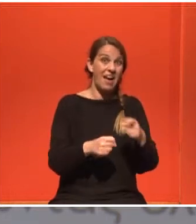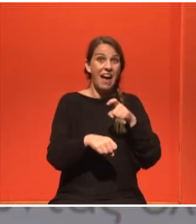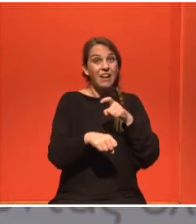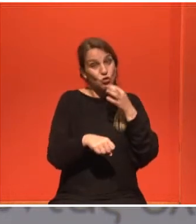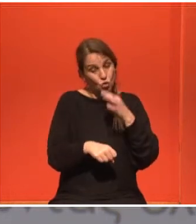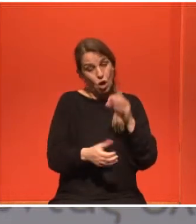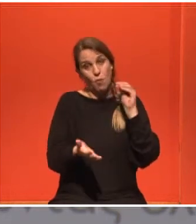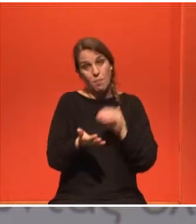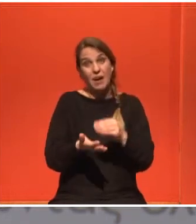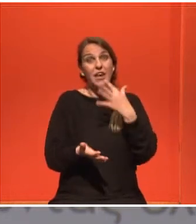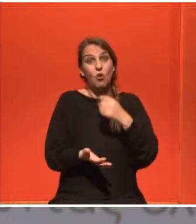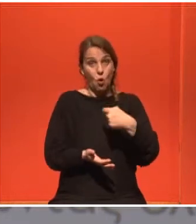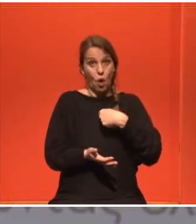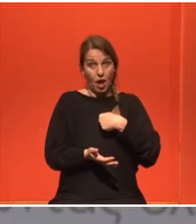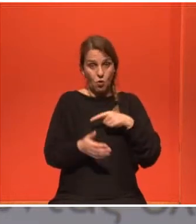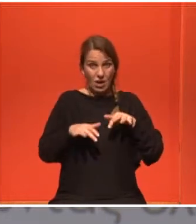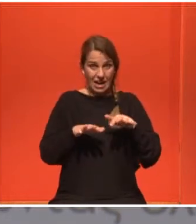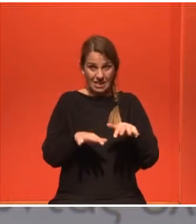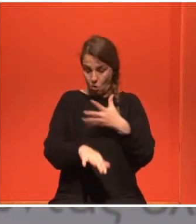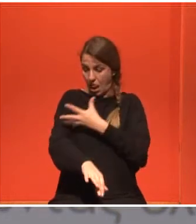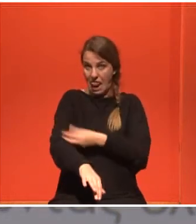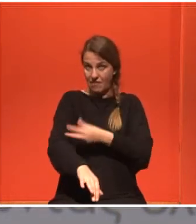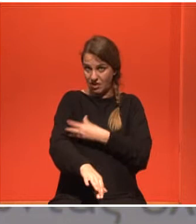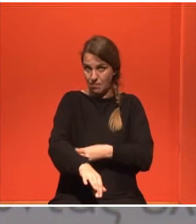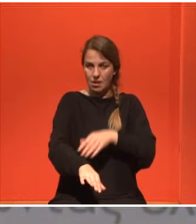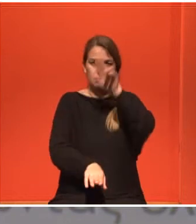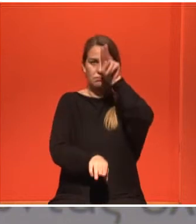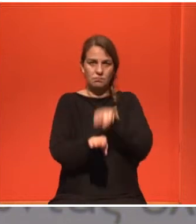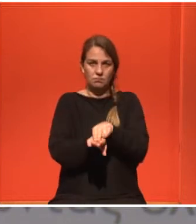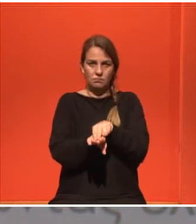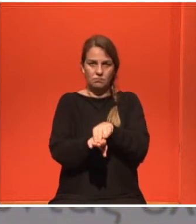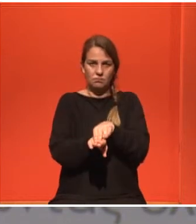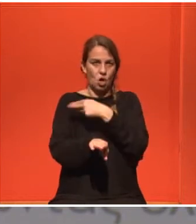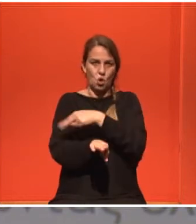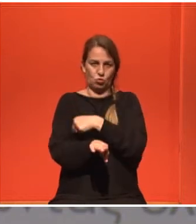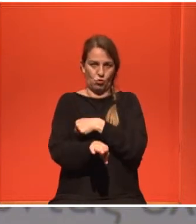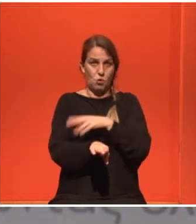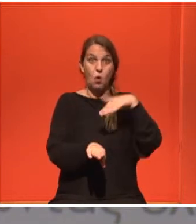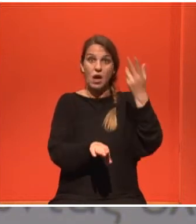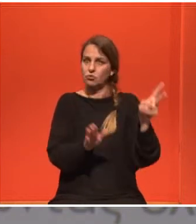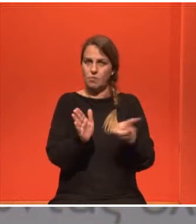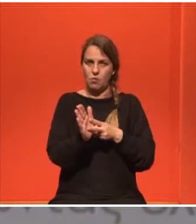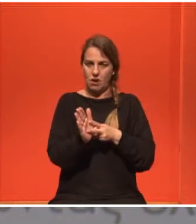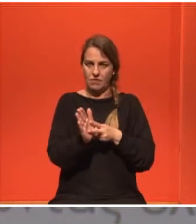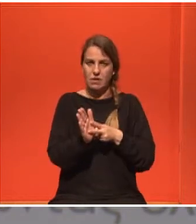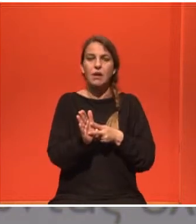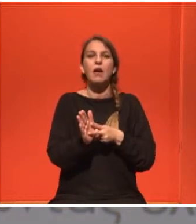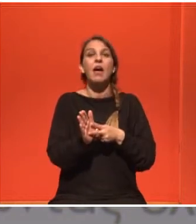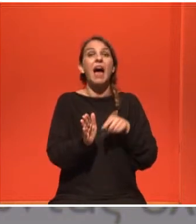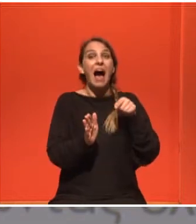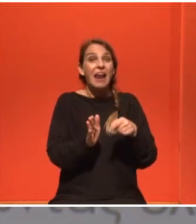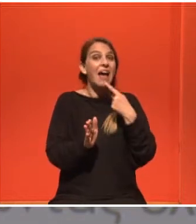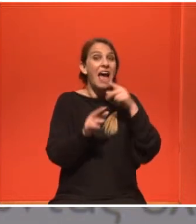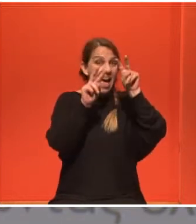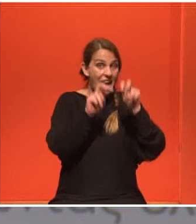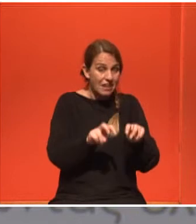τονίζω γιατί εμείς μένουμε μέσα στο νοσοκομείο αυτοί οι άνθρωποι λοιπόν είχαν πολύ λιγότερες πανενέργειες και αυτό το είδα και σε